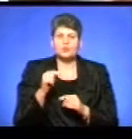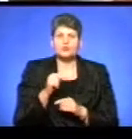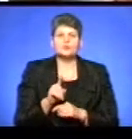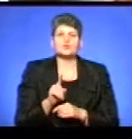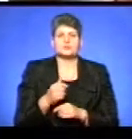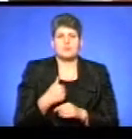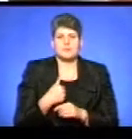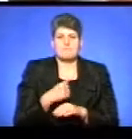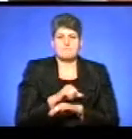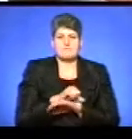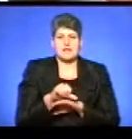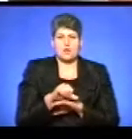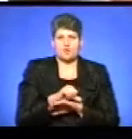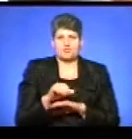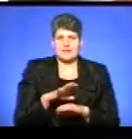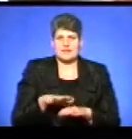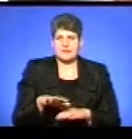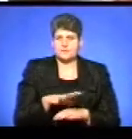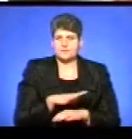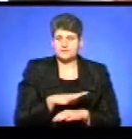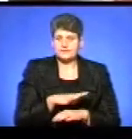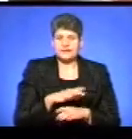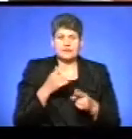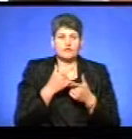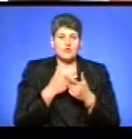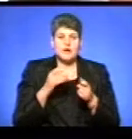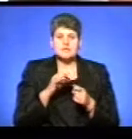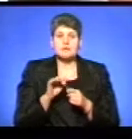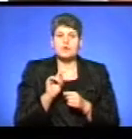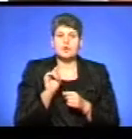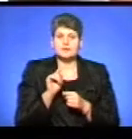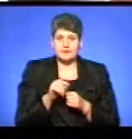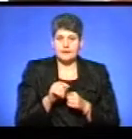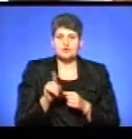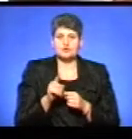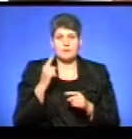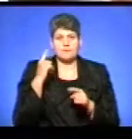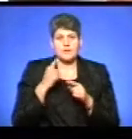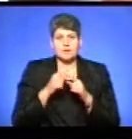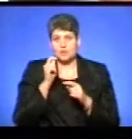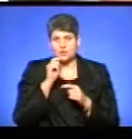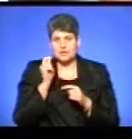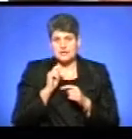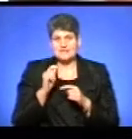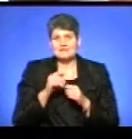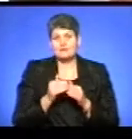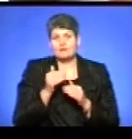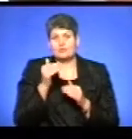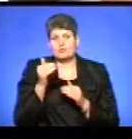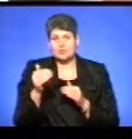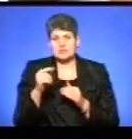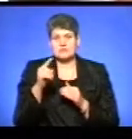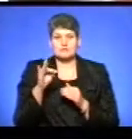що ми прикордонна територія, і інформація про те, що брати-українці за збручем, з того